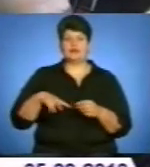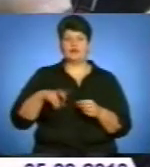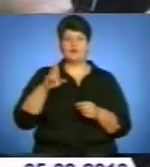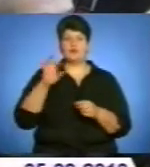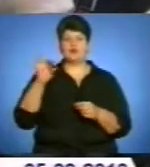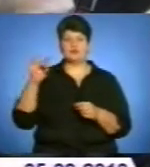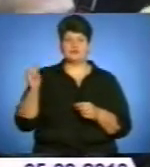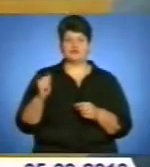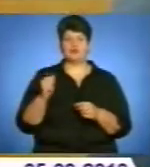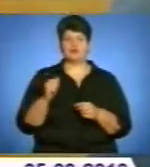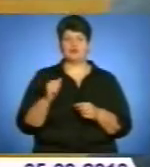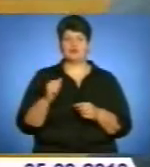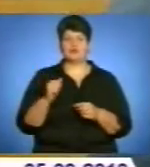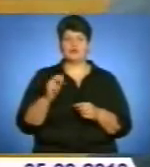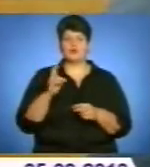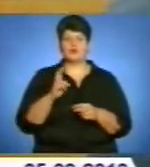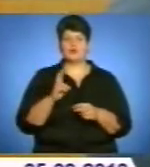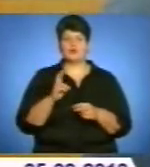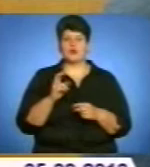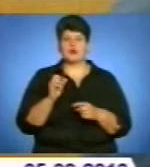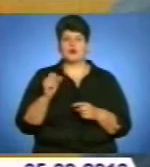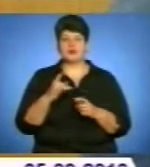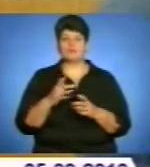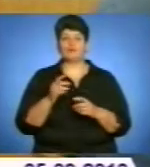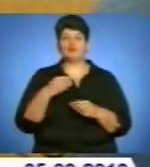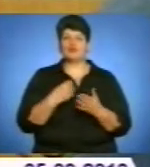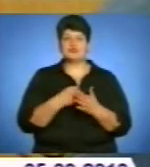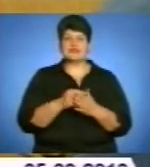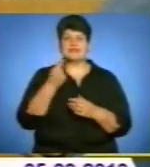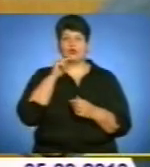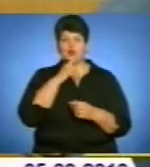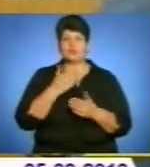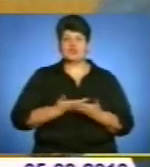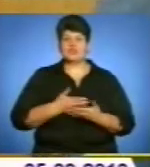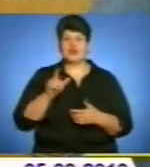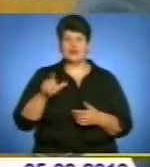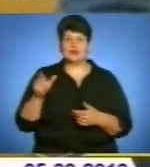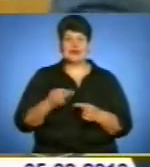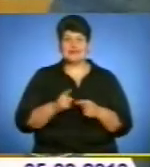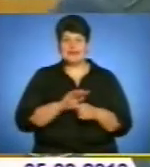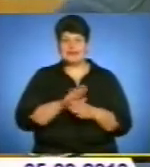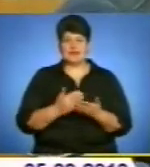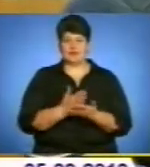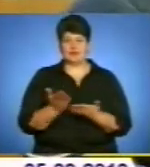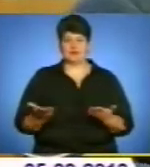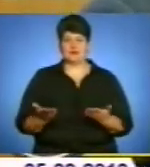коледжу Ярослав Козій. Біжет – це не політика, біжет – це економіка, це життя людей. І тому-то оці загальні слова, які ми сьогодні будемо говорити, нічого не